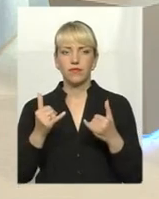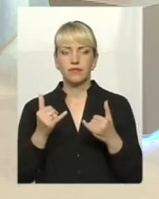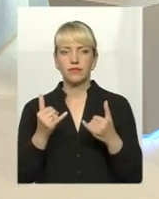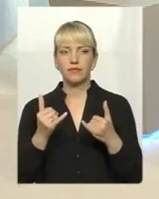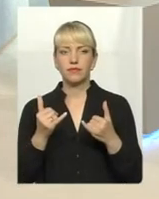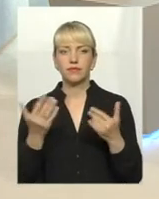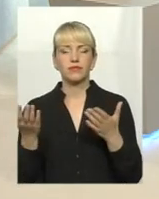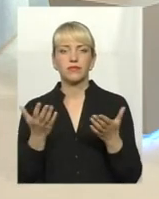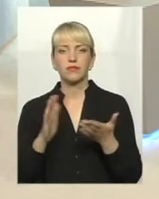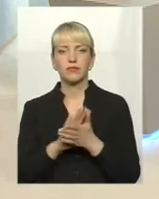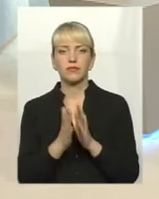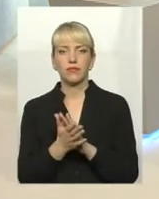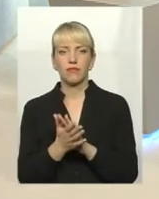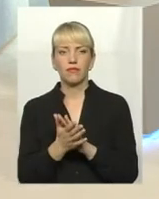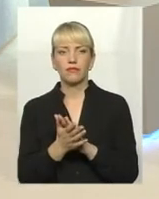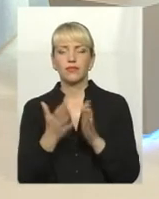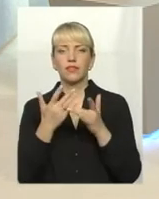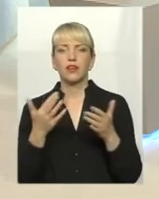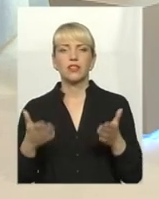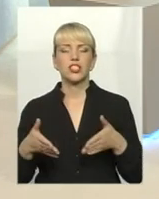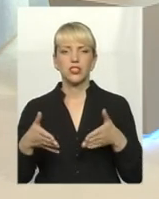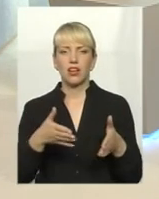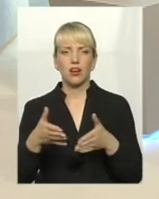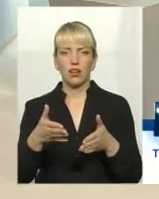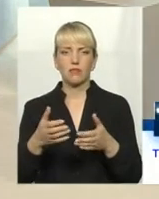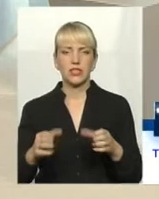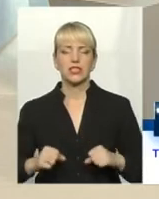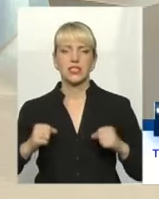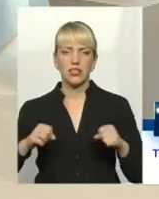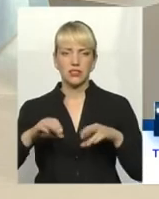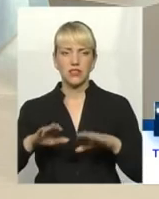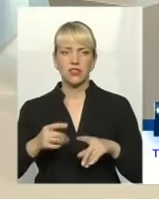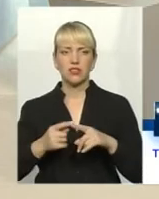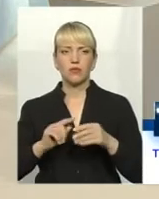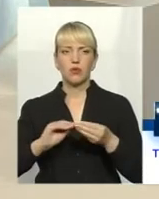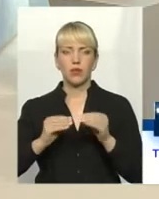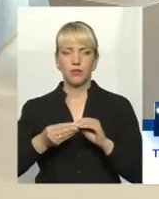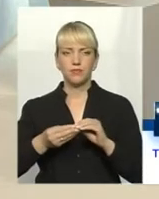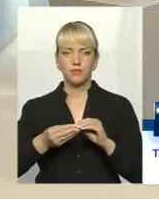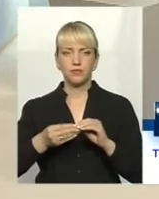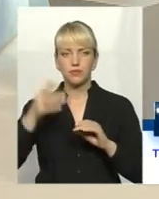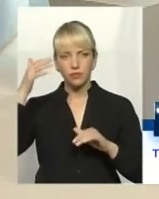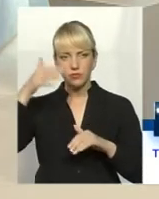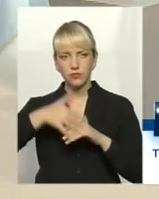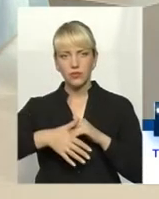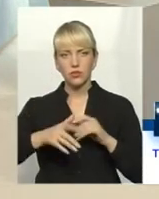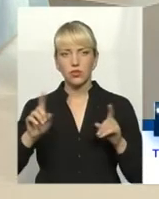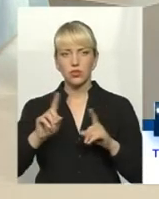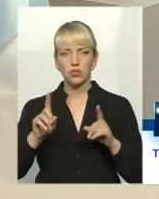ситуацією різними шляхами стараємося вийшити ці проблеми. Зрозуміло, що за